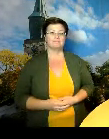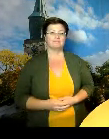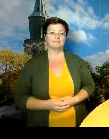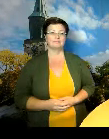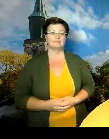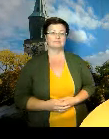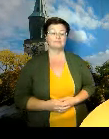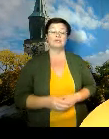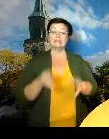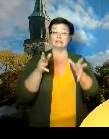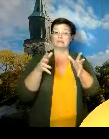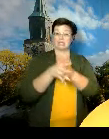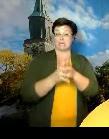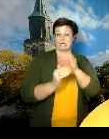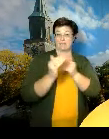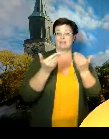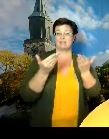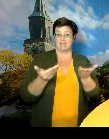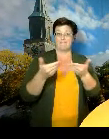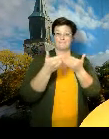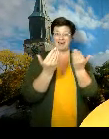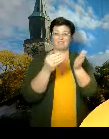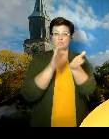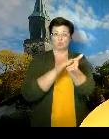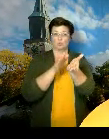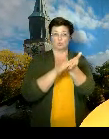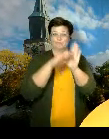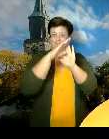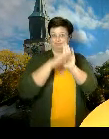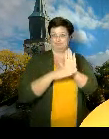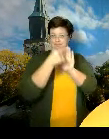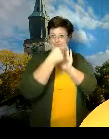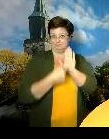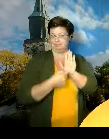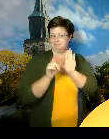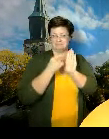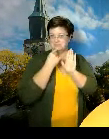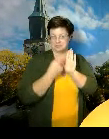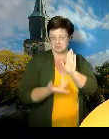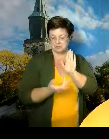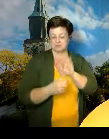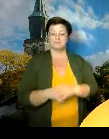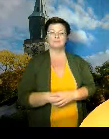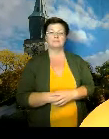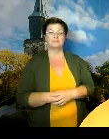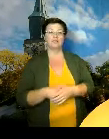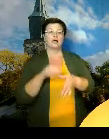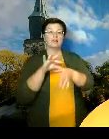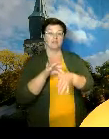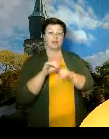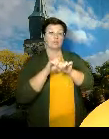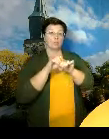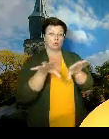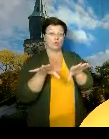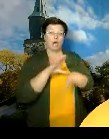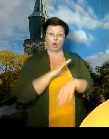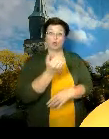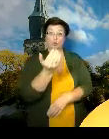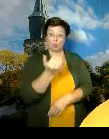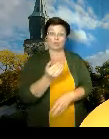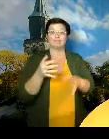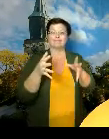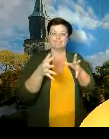Vähän tarkemmin tässä tämän päivän suosituksesta. Kun on siis todettu, että näitä tartuntoja tulee nyt